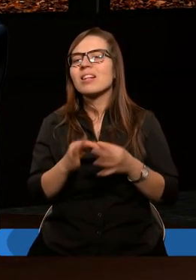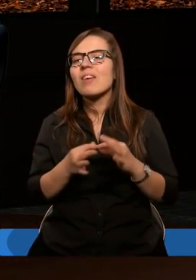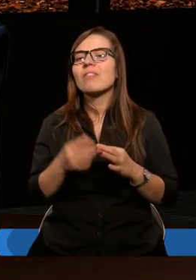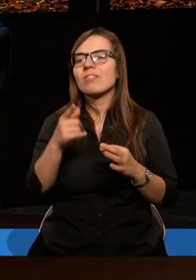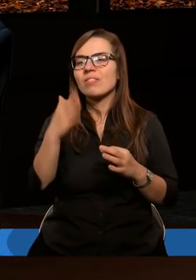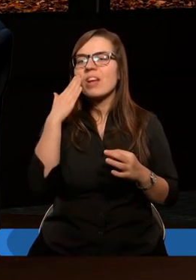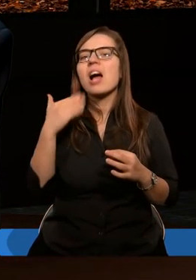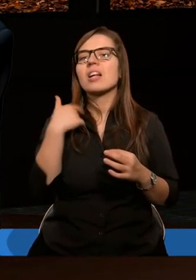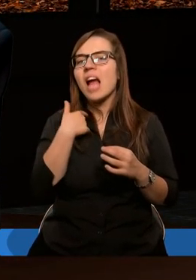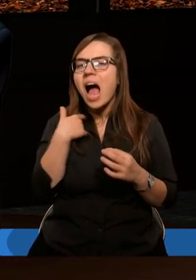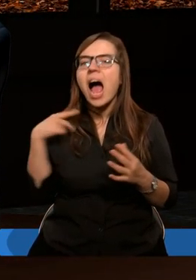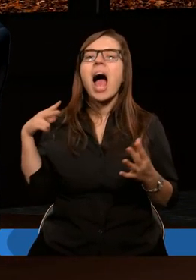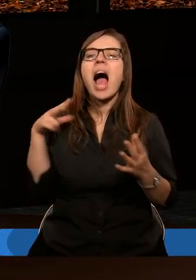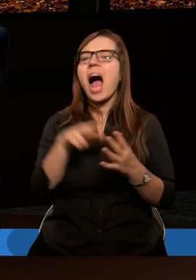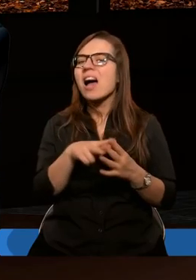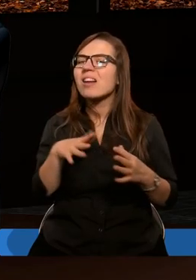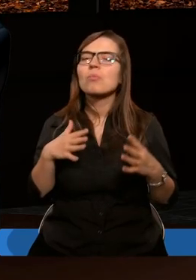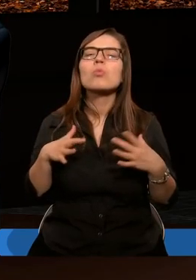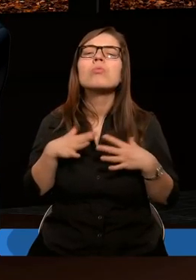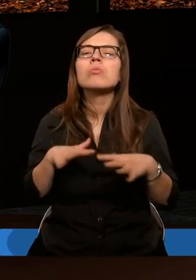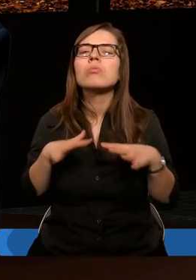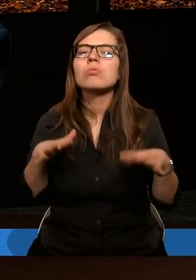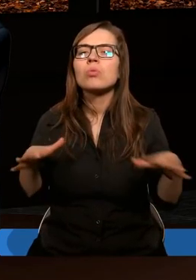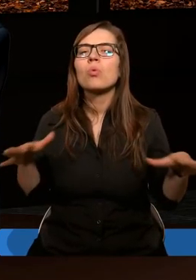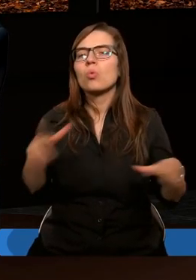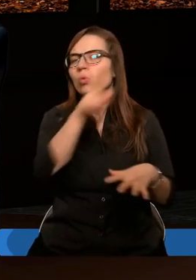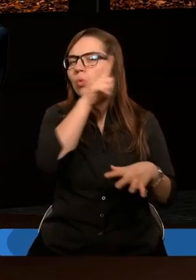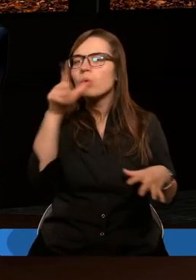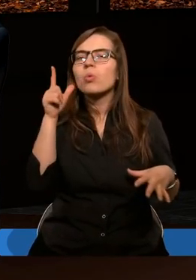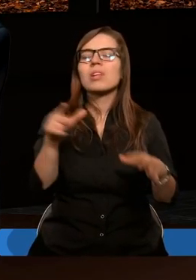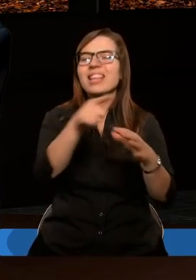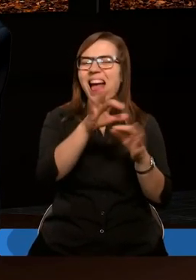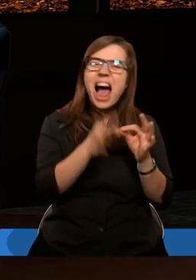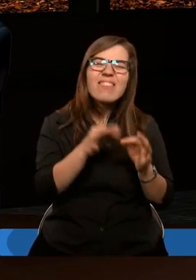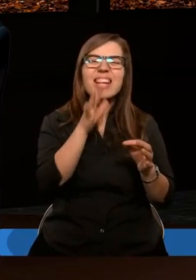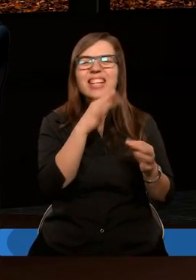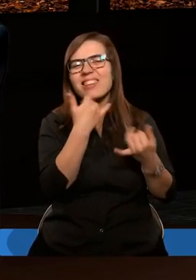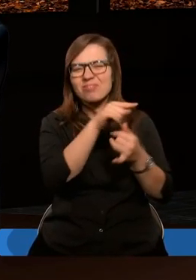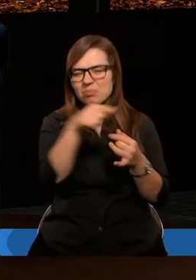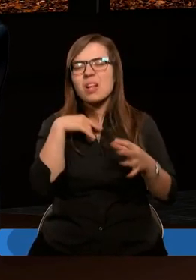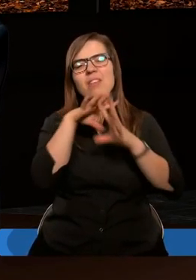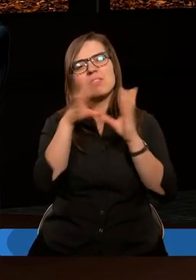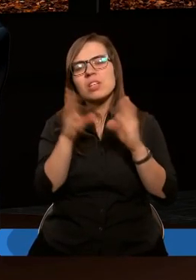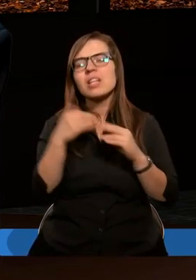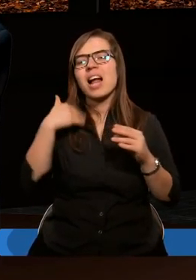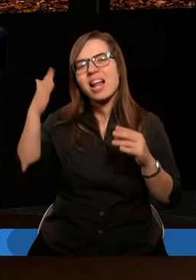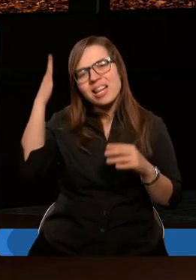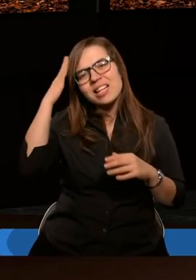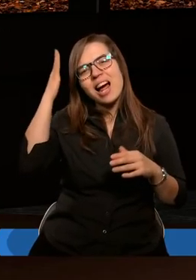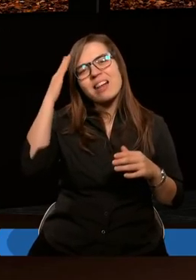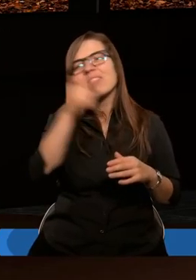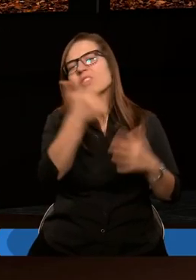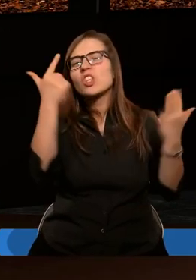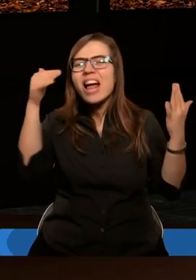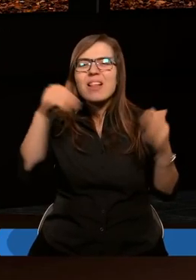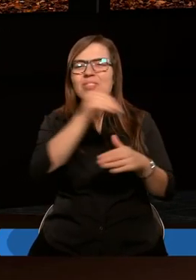że ja akceptuję tu wielu ludzi, tu z tego Izraela. Ja ich znam. A jest ich siedem